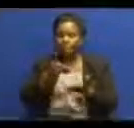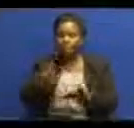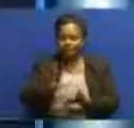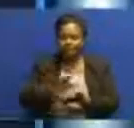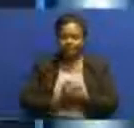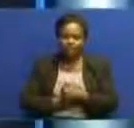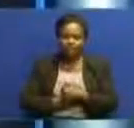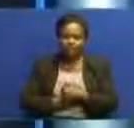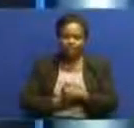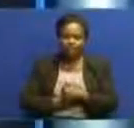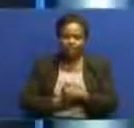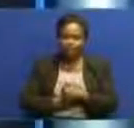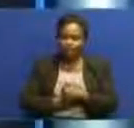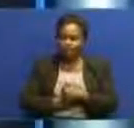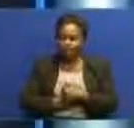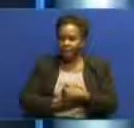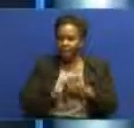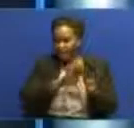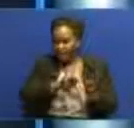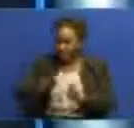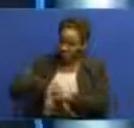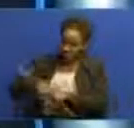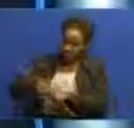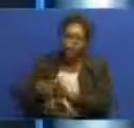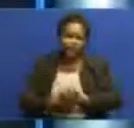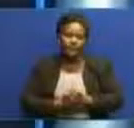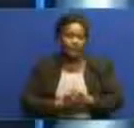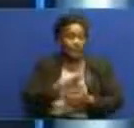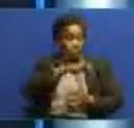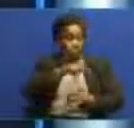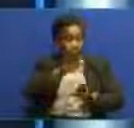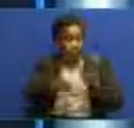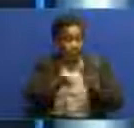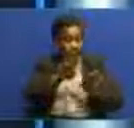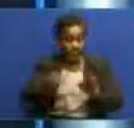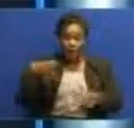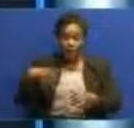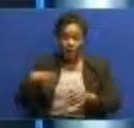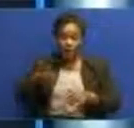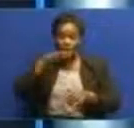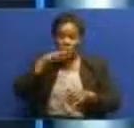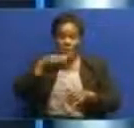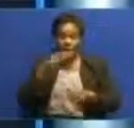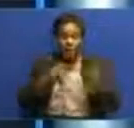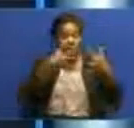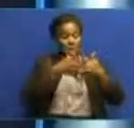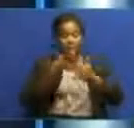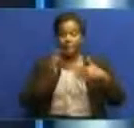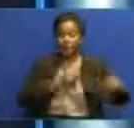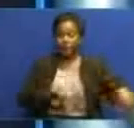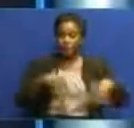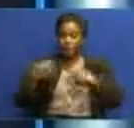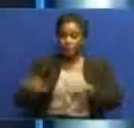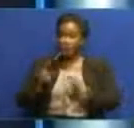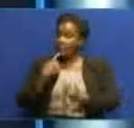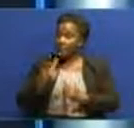kutoka dar eslam mwaka huu waziri wa habari utamaduni sana na mchezo dr harrison mwakimbe amesema